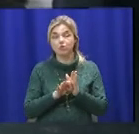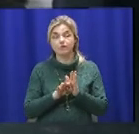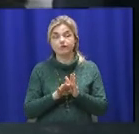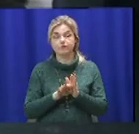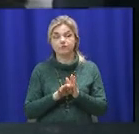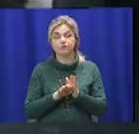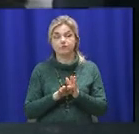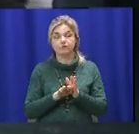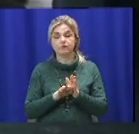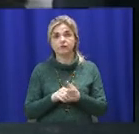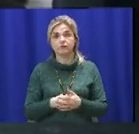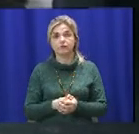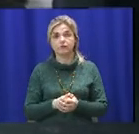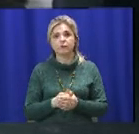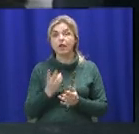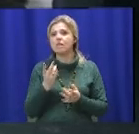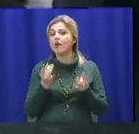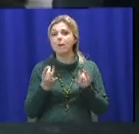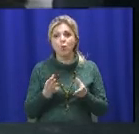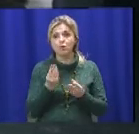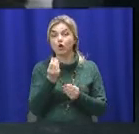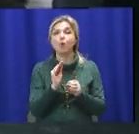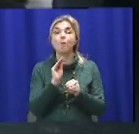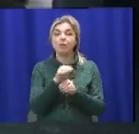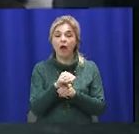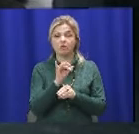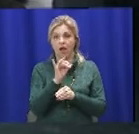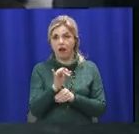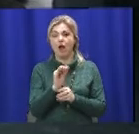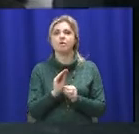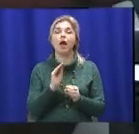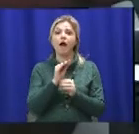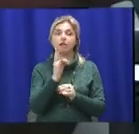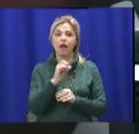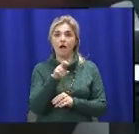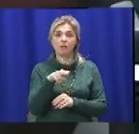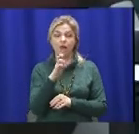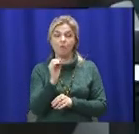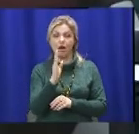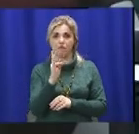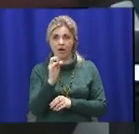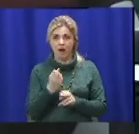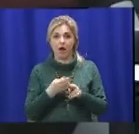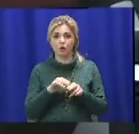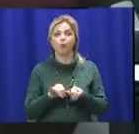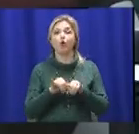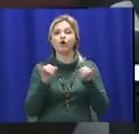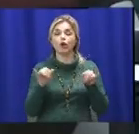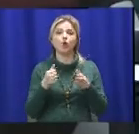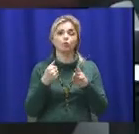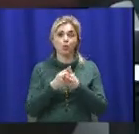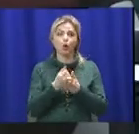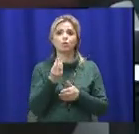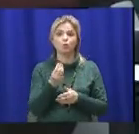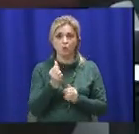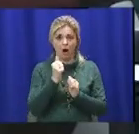не просто доплата, а прогрессивная надбавка, которая увеличивается до определенной суммы